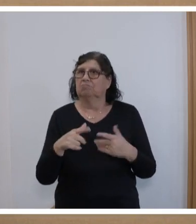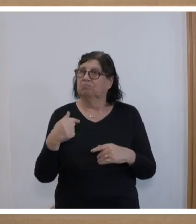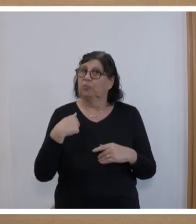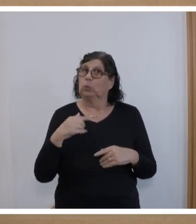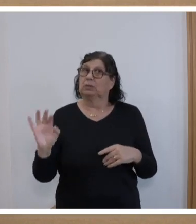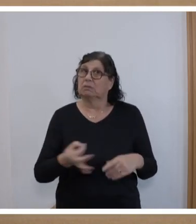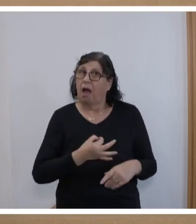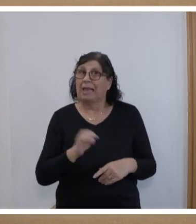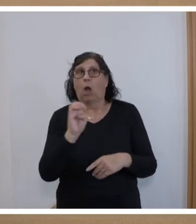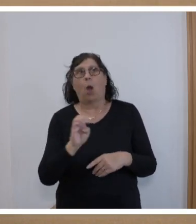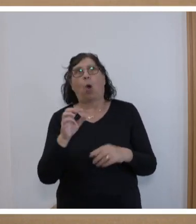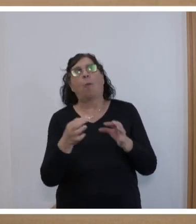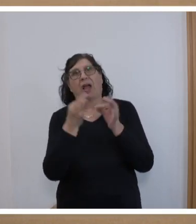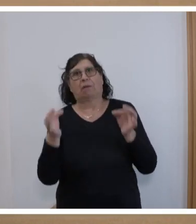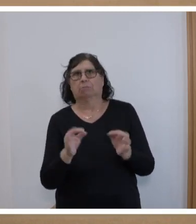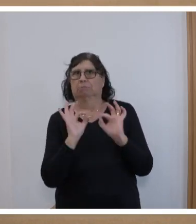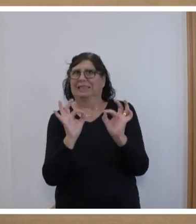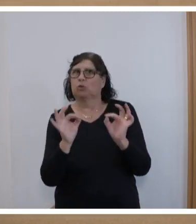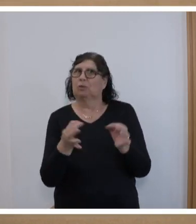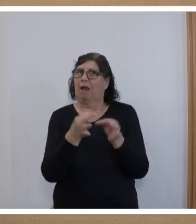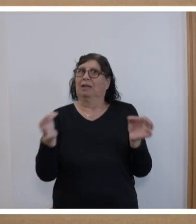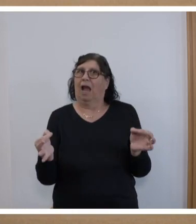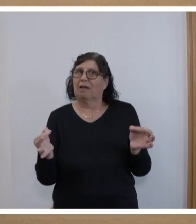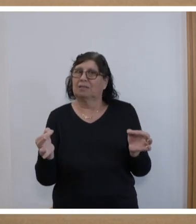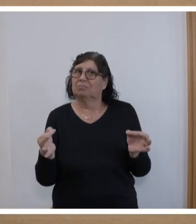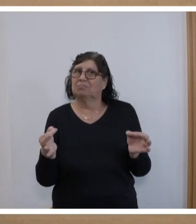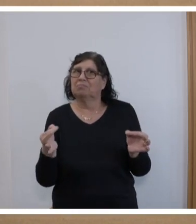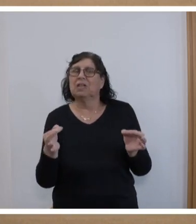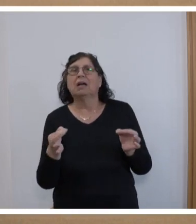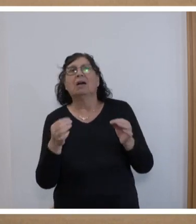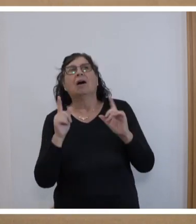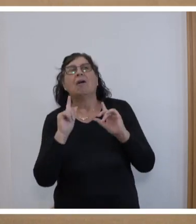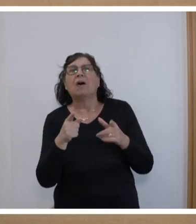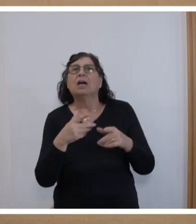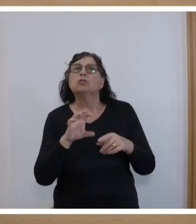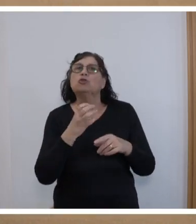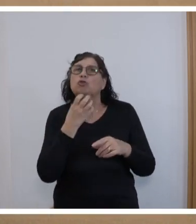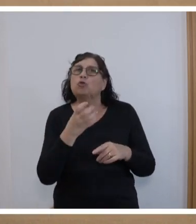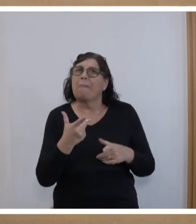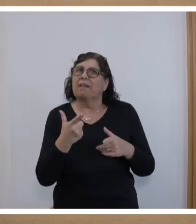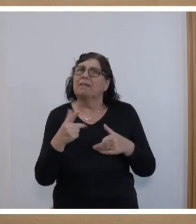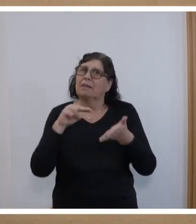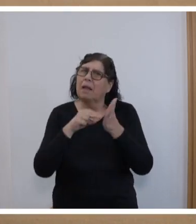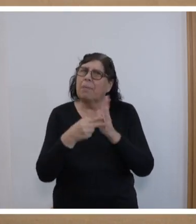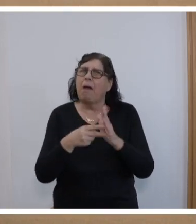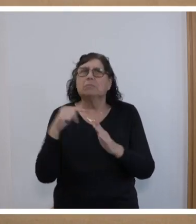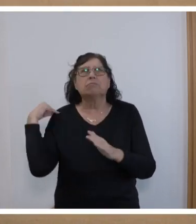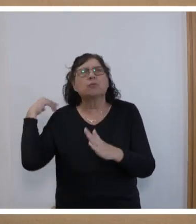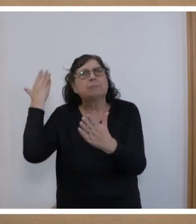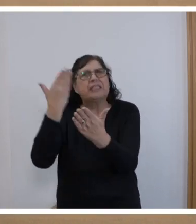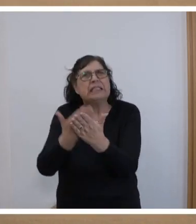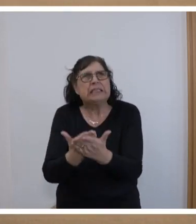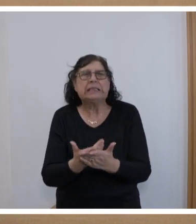Saarländerinnen und Saarländer ein ganz besonderer Tag. Weil uns der Schumann-Plan seit mehreren Generationen Wohlstand und